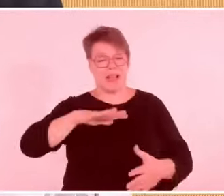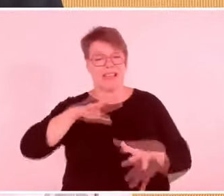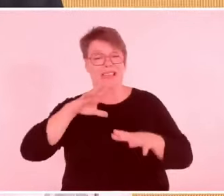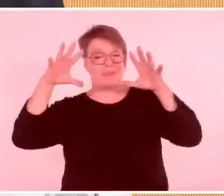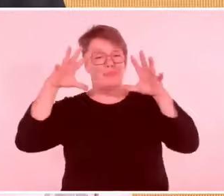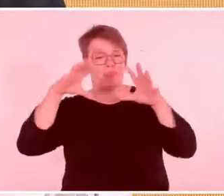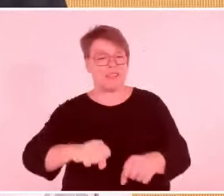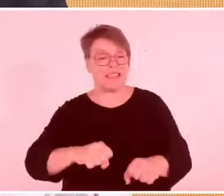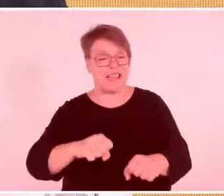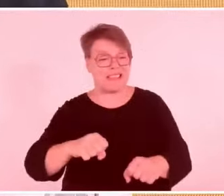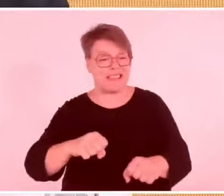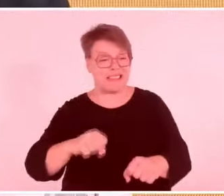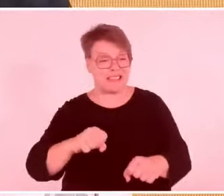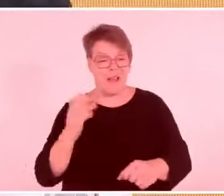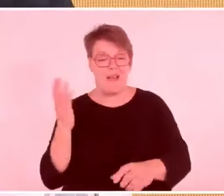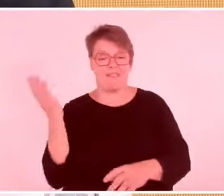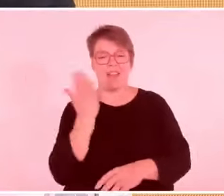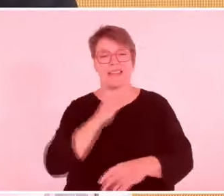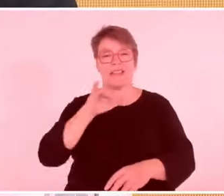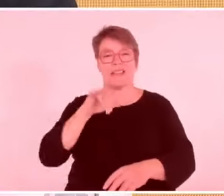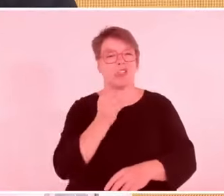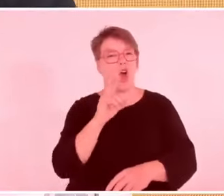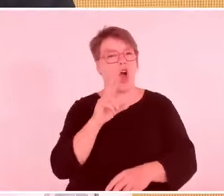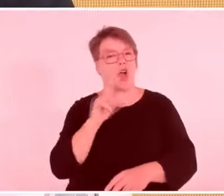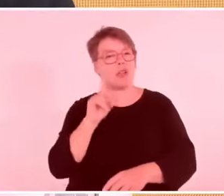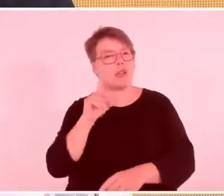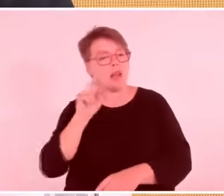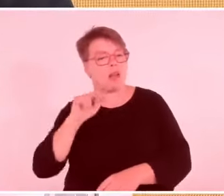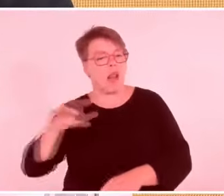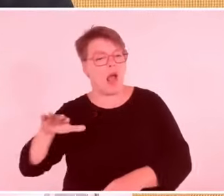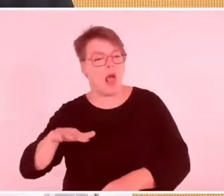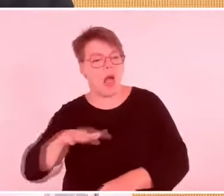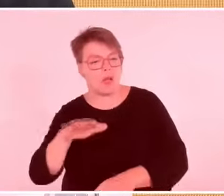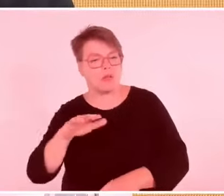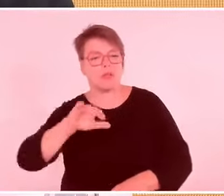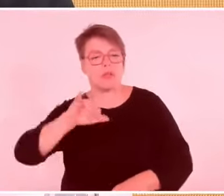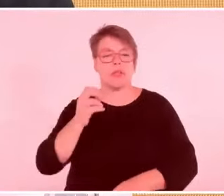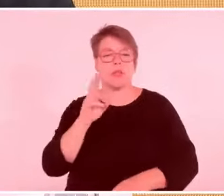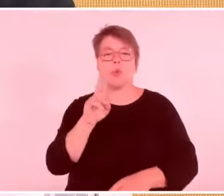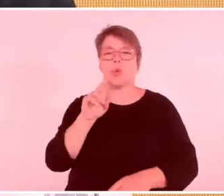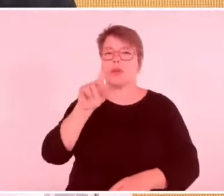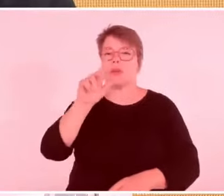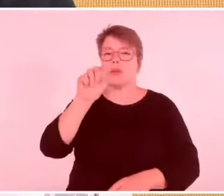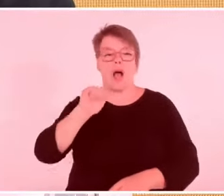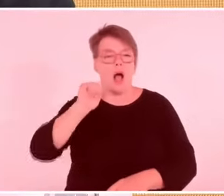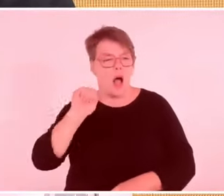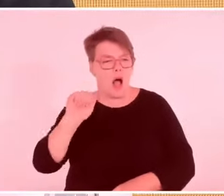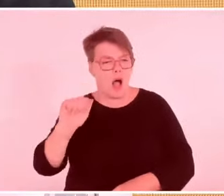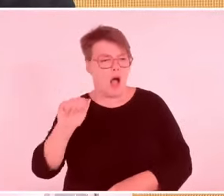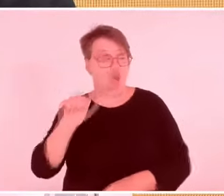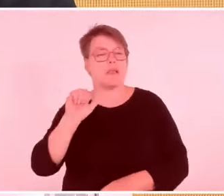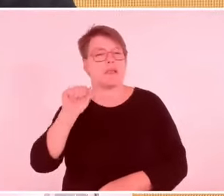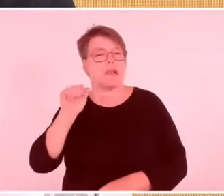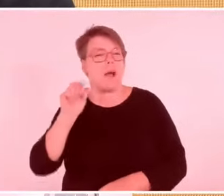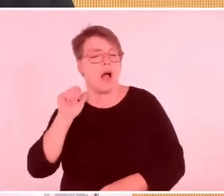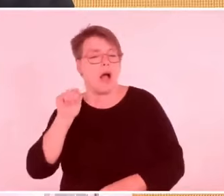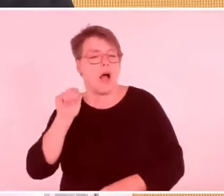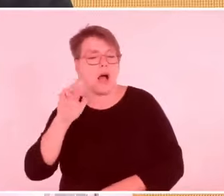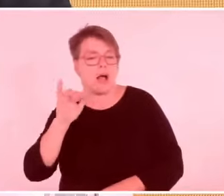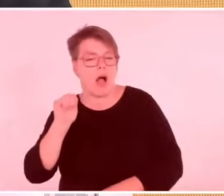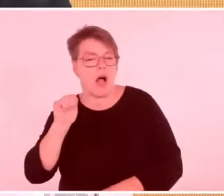ich hier loben, denn die haben eine ganz andere, ehrliche Sprache gesprochen. Sie haben offen zugegeben,